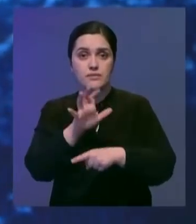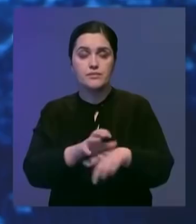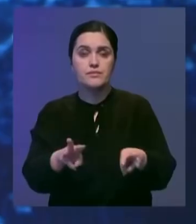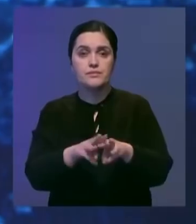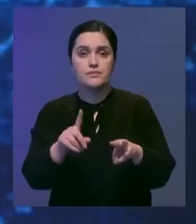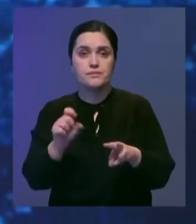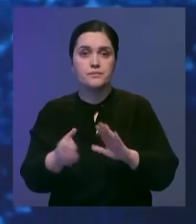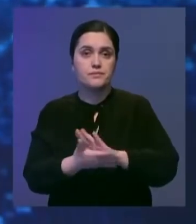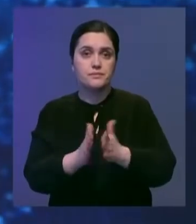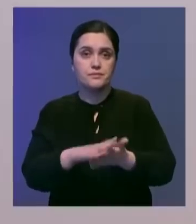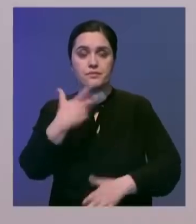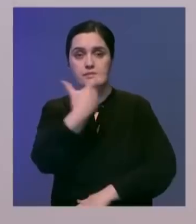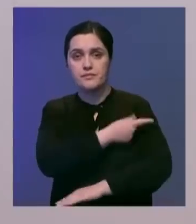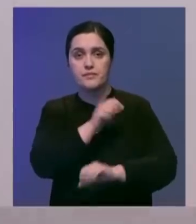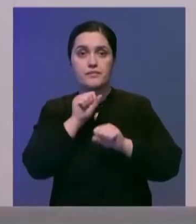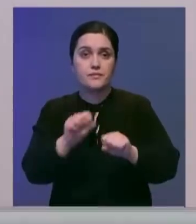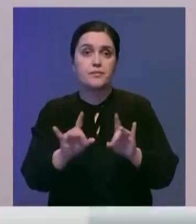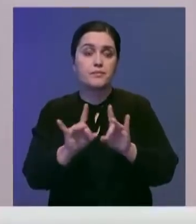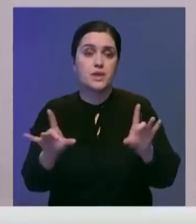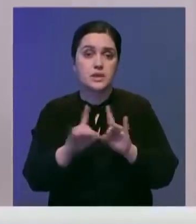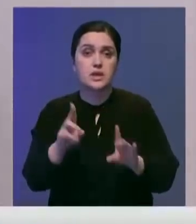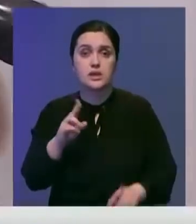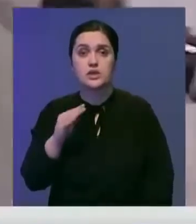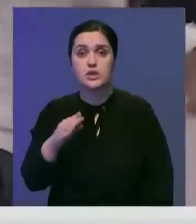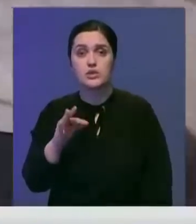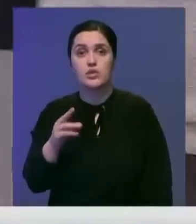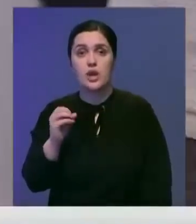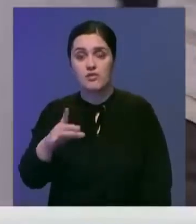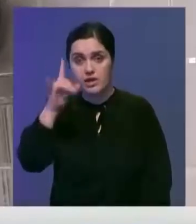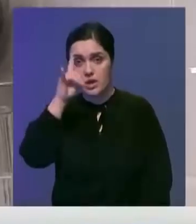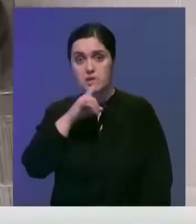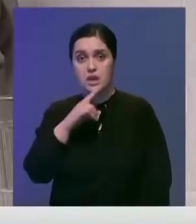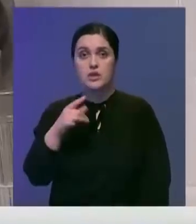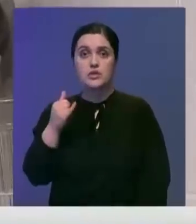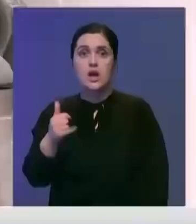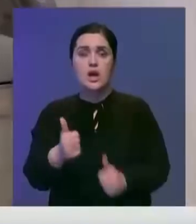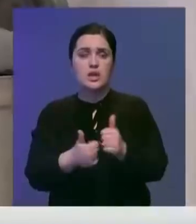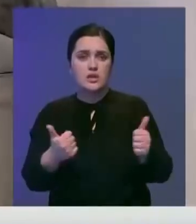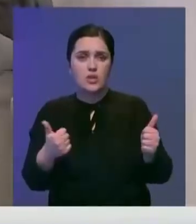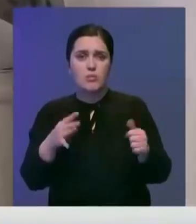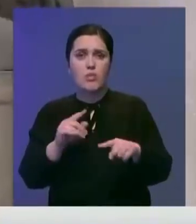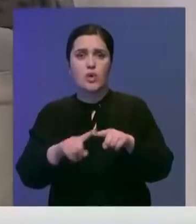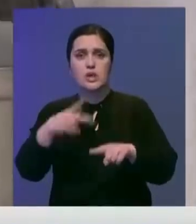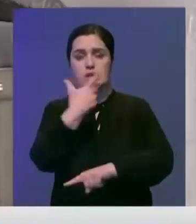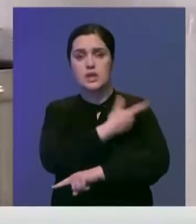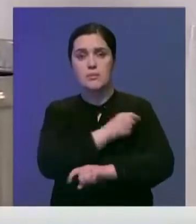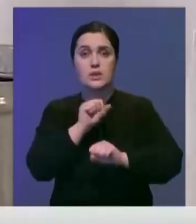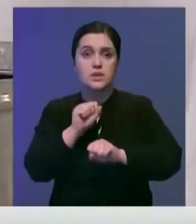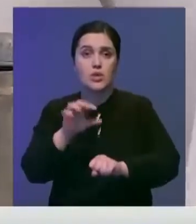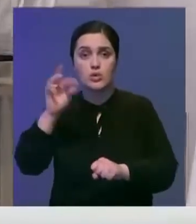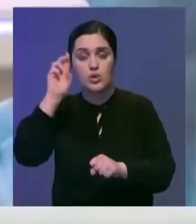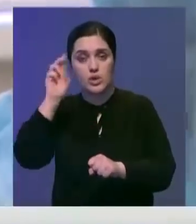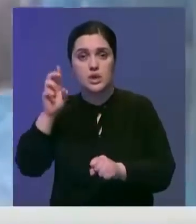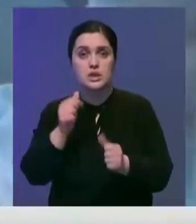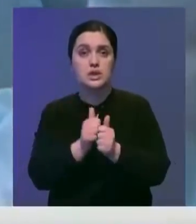раскритиковал правительство из-за ситуации с вакцинацией. По словам Хазмжимар Татукаева, Казахстан сегодня значительно отстает по темпам